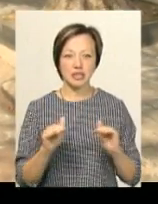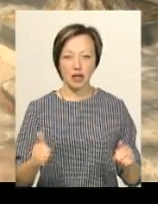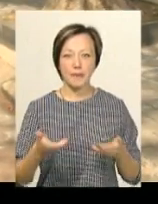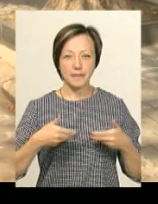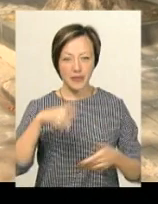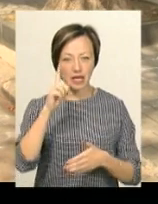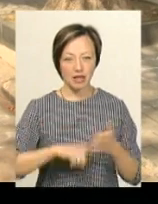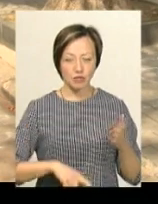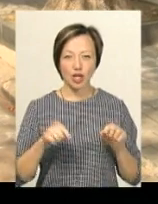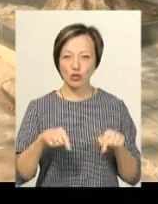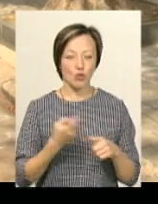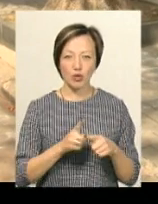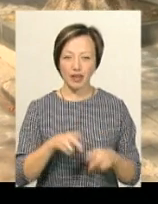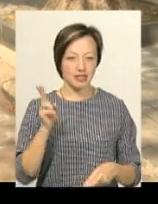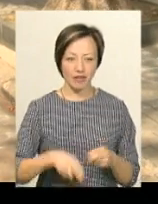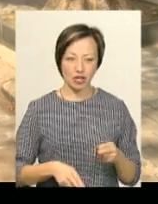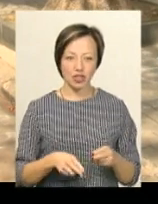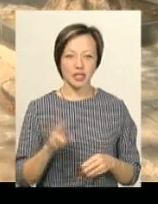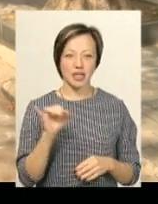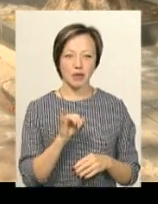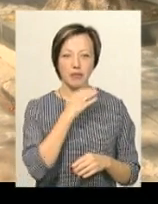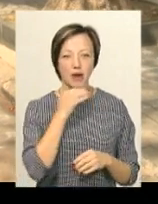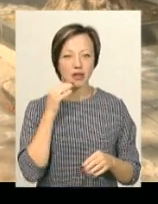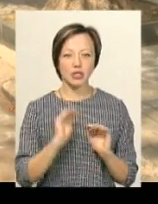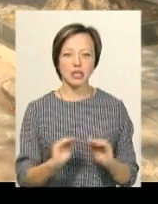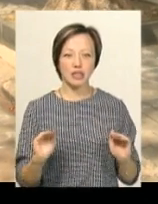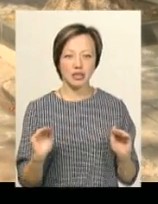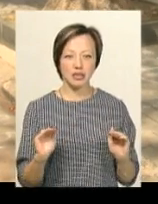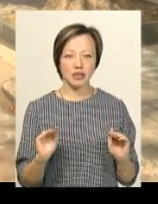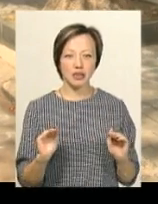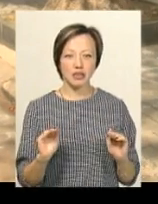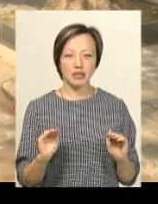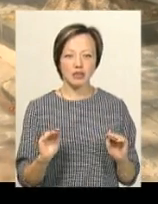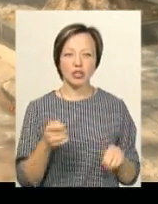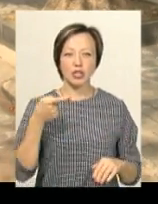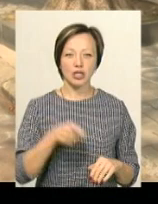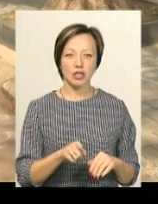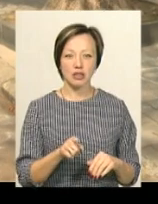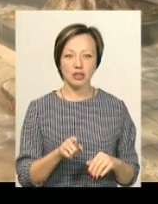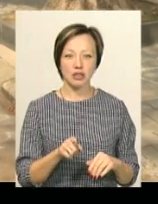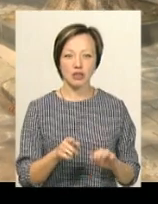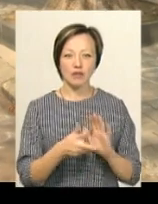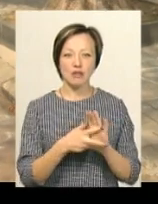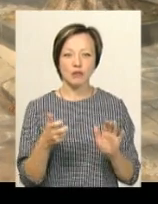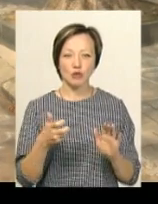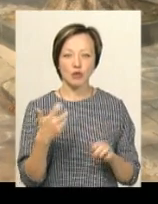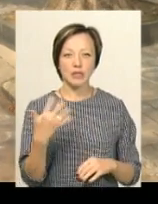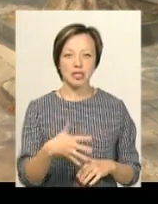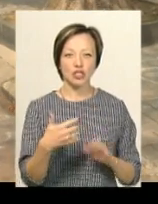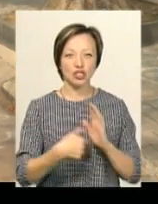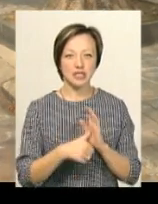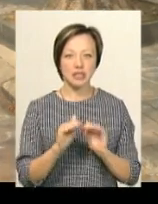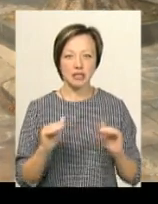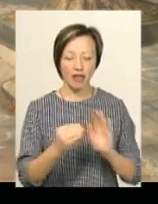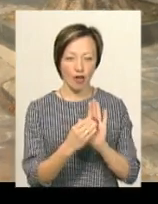Ми надіємося, що на цьому не завершується. Багато дітей, всіх дітей в нас 1856